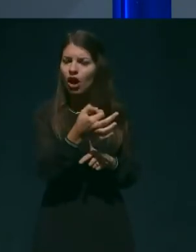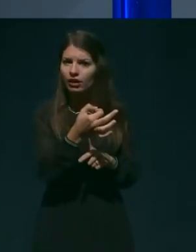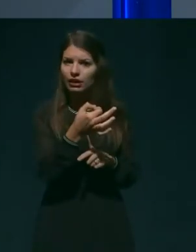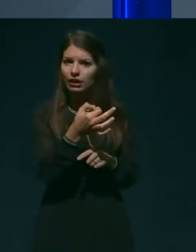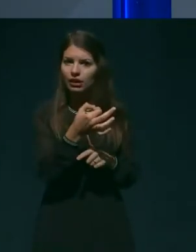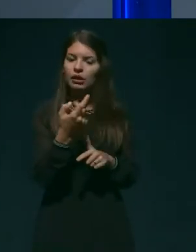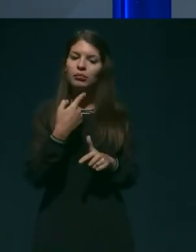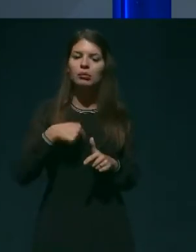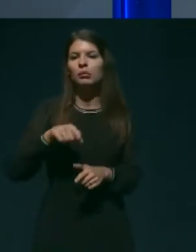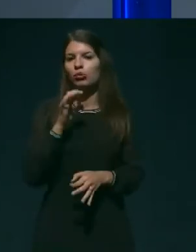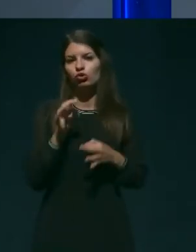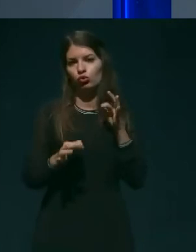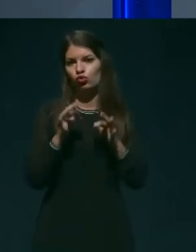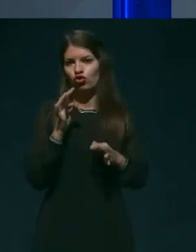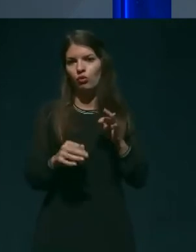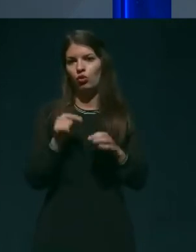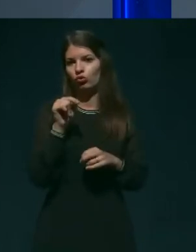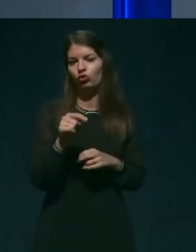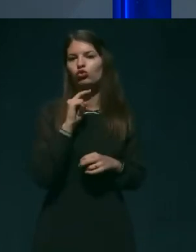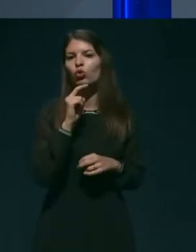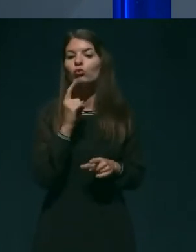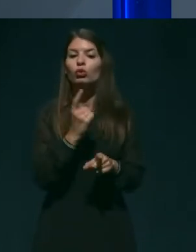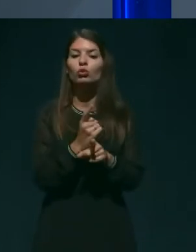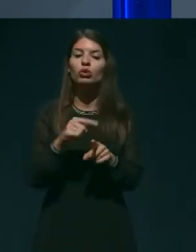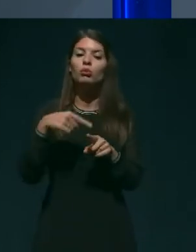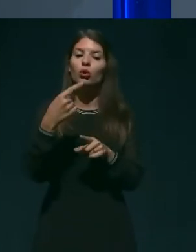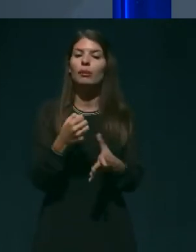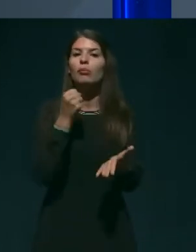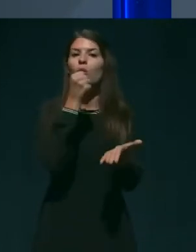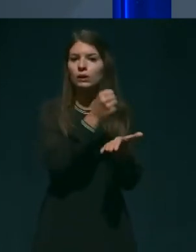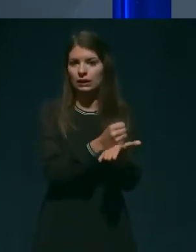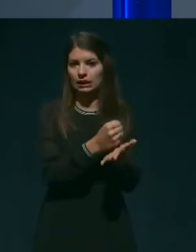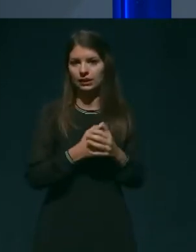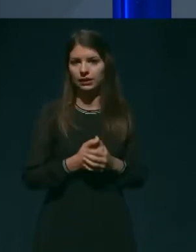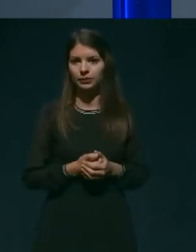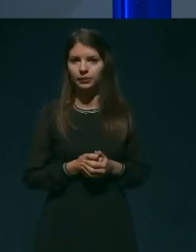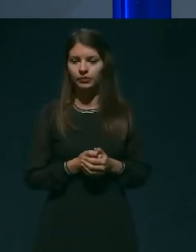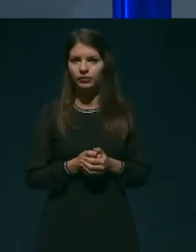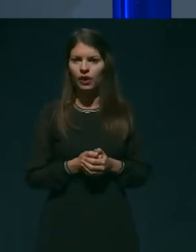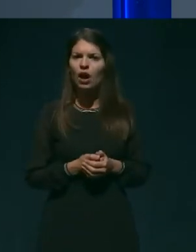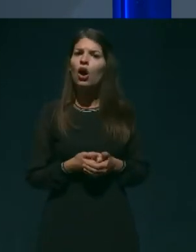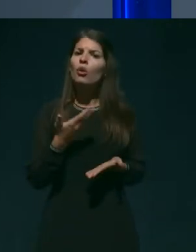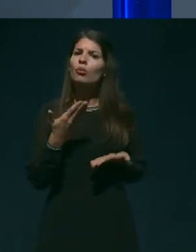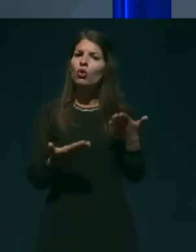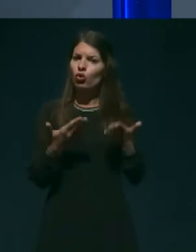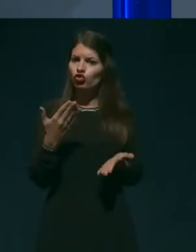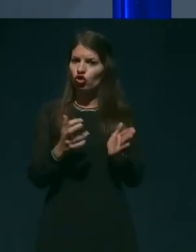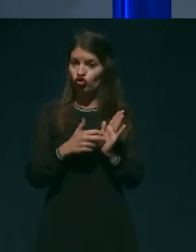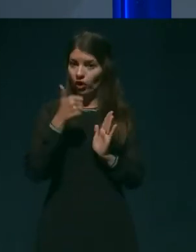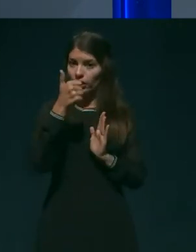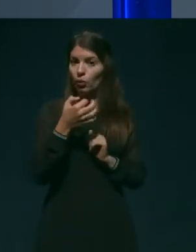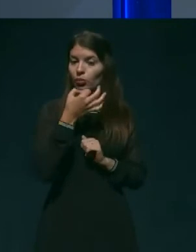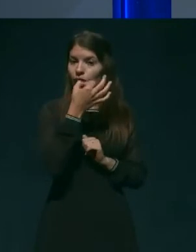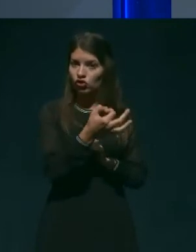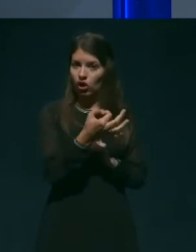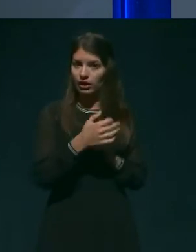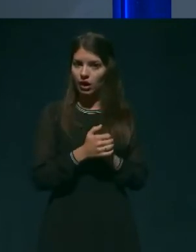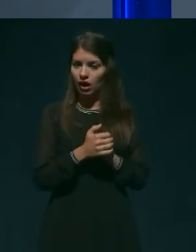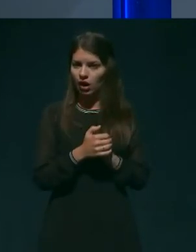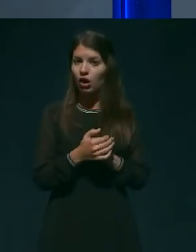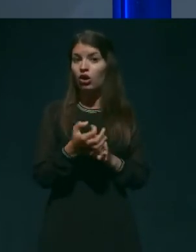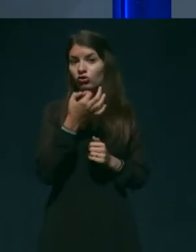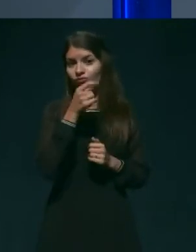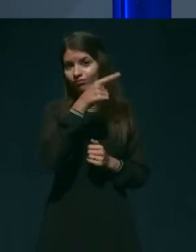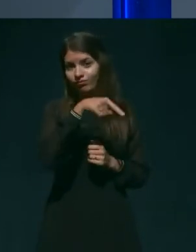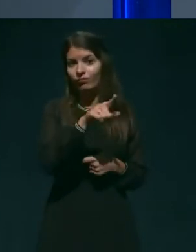poskušamo to po tem zgodbo tudi potrditi z drugimi dokazili. Mogoče zdaj naslednje vprašanje, kolikor mi boste lahko vas